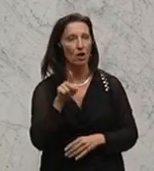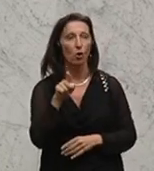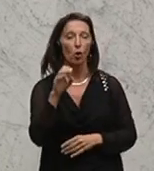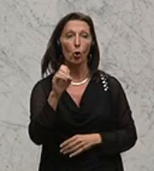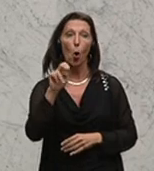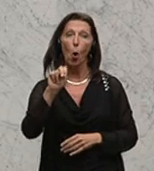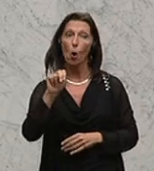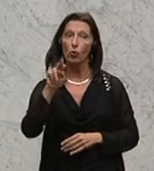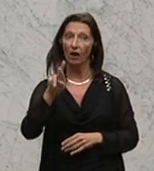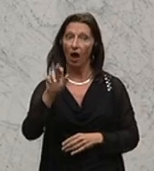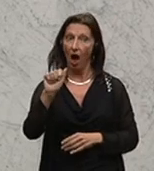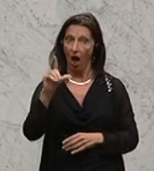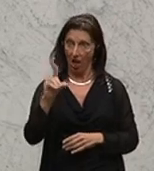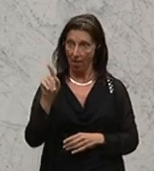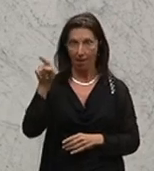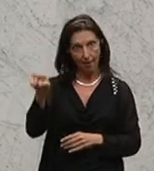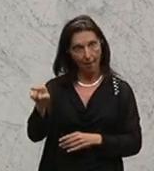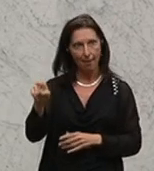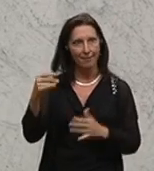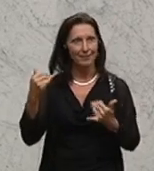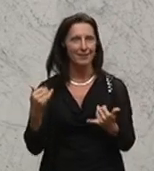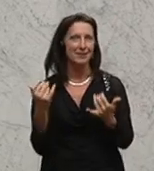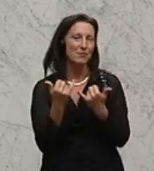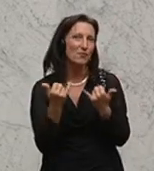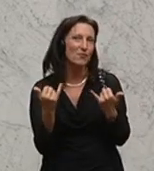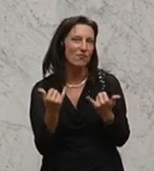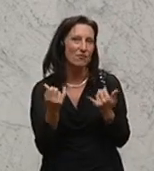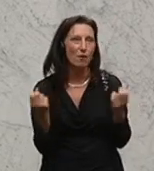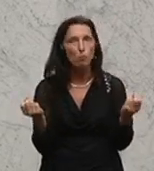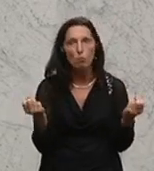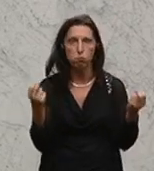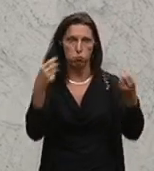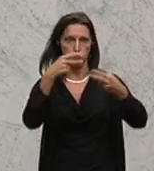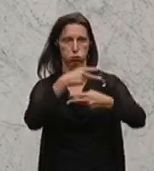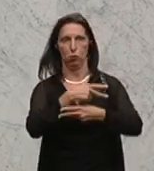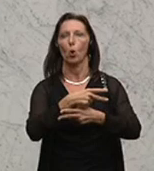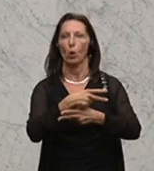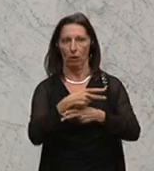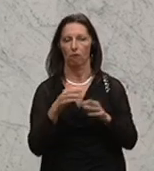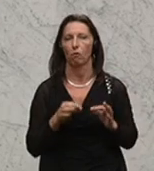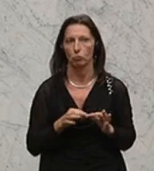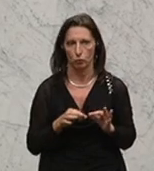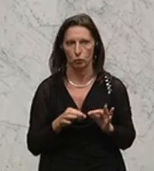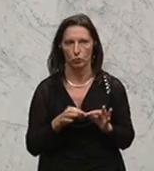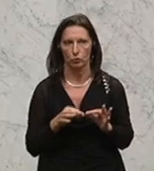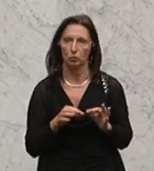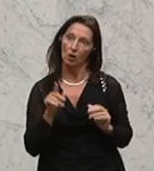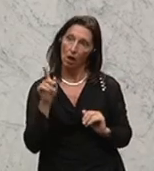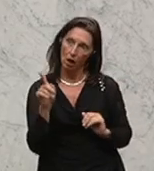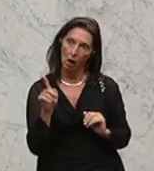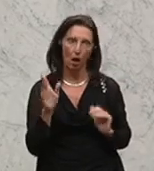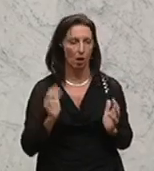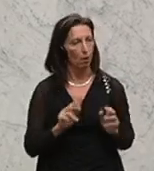übernommen hat, hier eine Art Brückenfunktion zu übernehmen, um die Zusammenarbeit